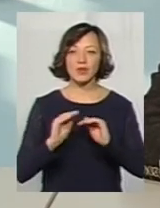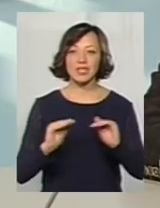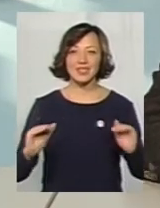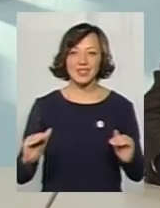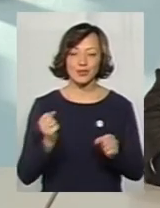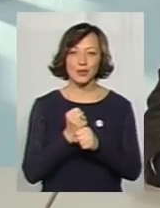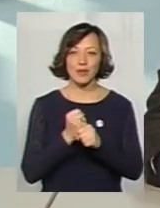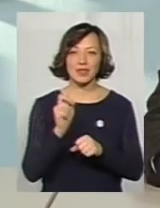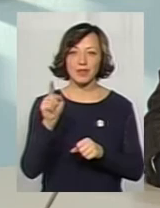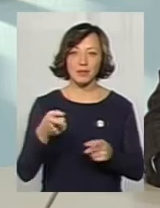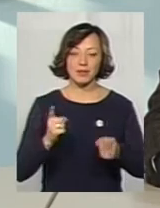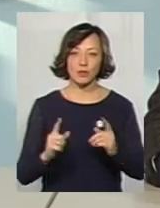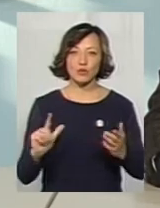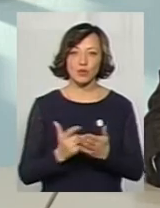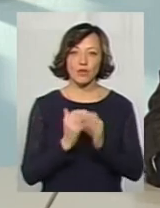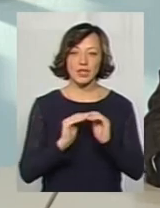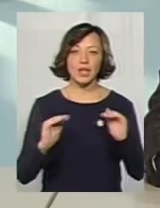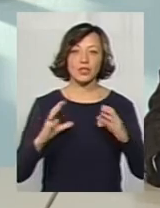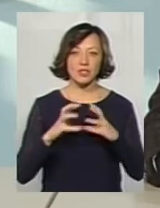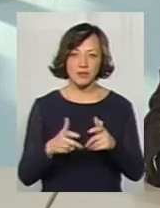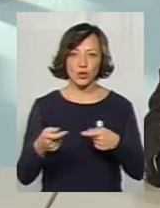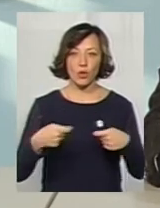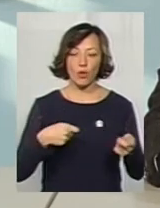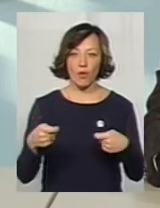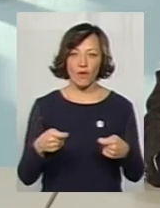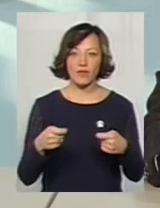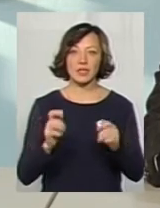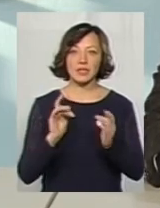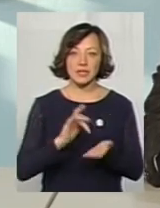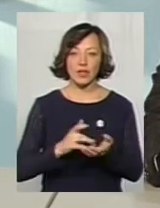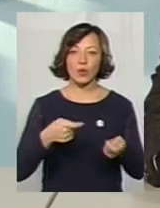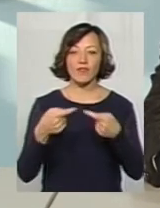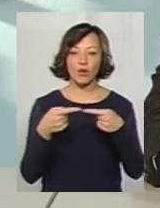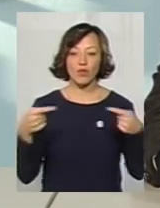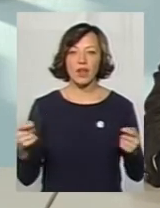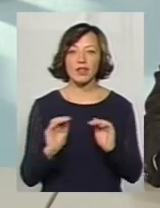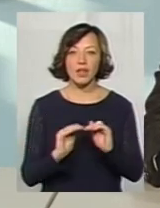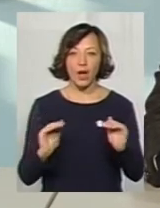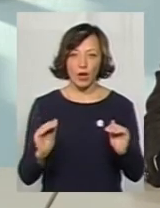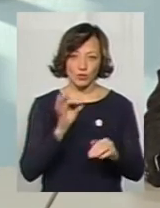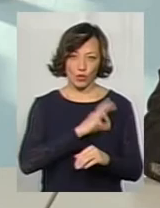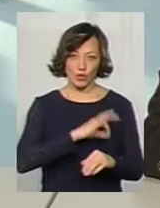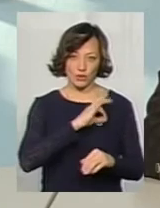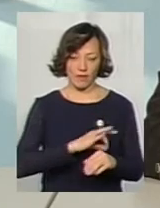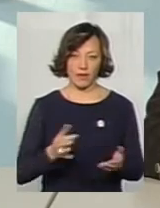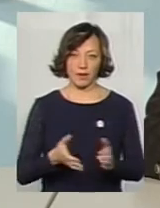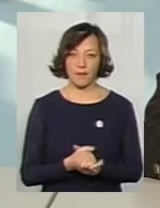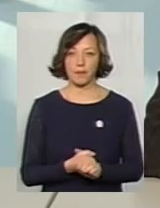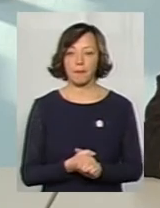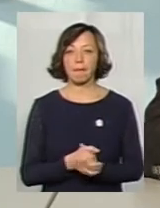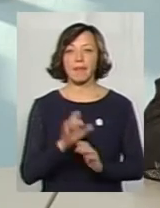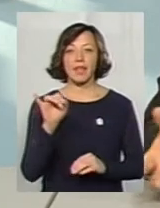дитинство і зробити там насправді знову такий дитячий світ. Торговий центр для торгівлі товарів дитячого, скажімо, споживання.